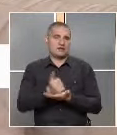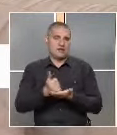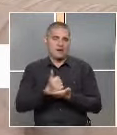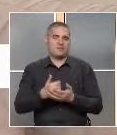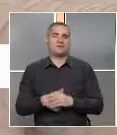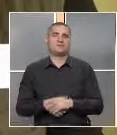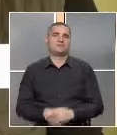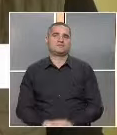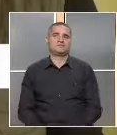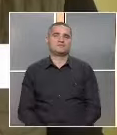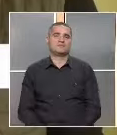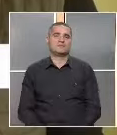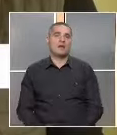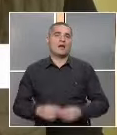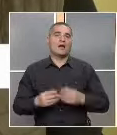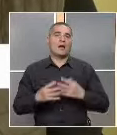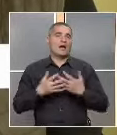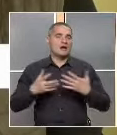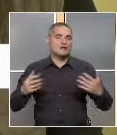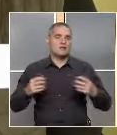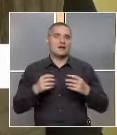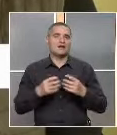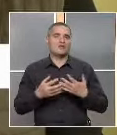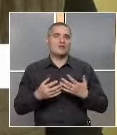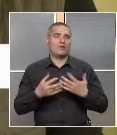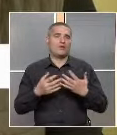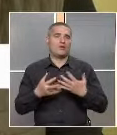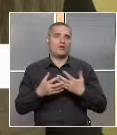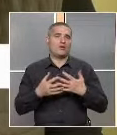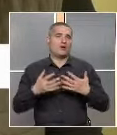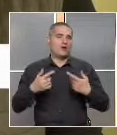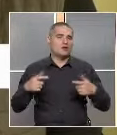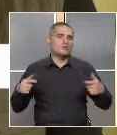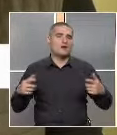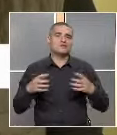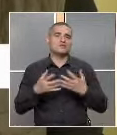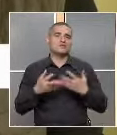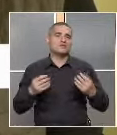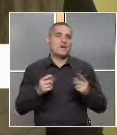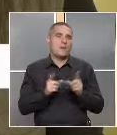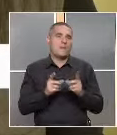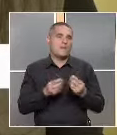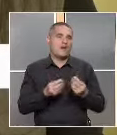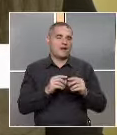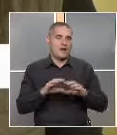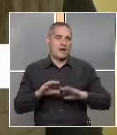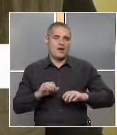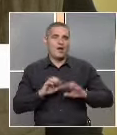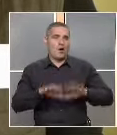мека зала. Разнообразието от най-различни материали и всякакви такива неща,